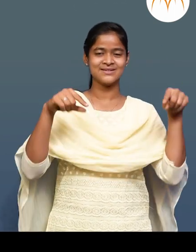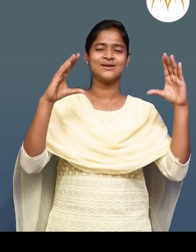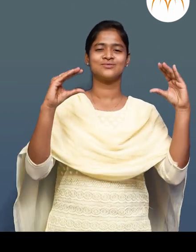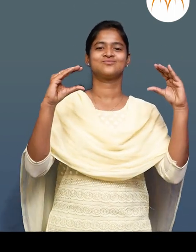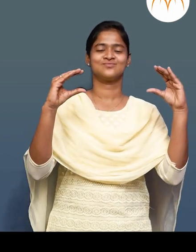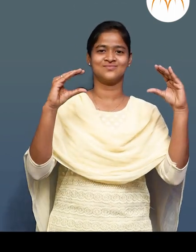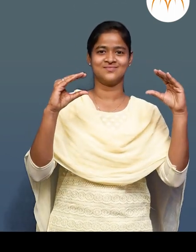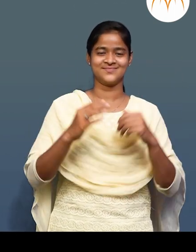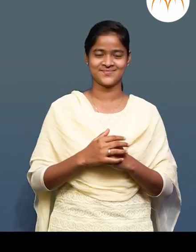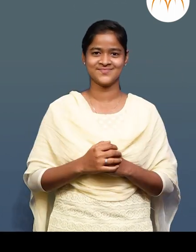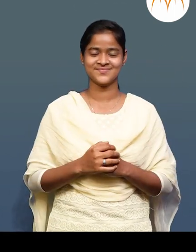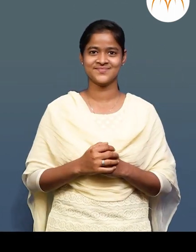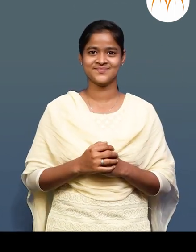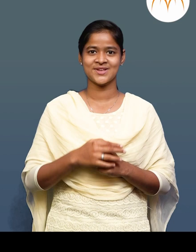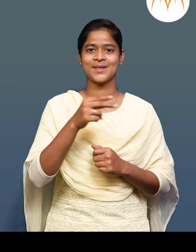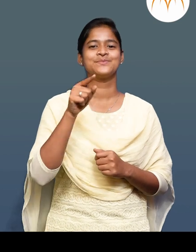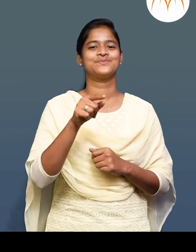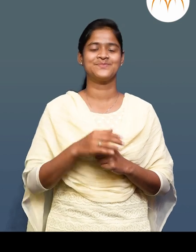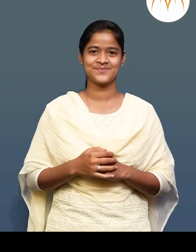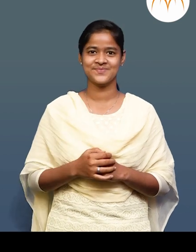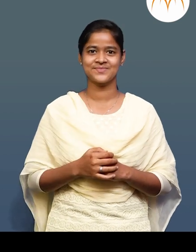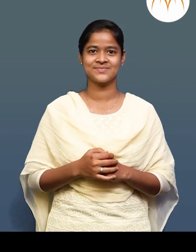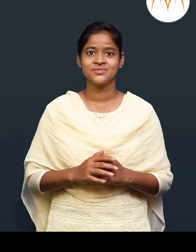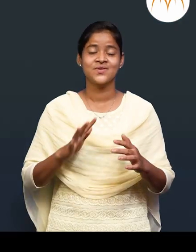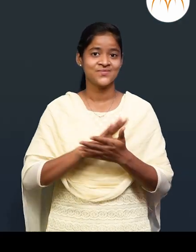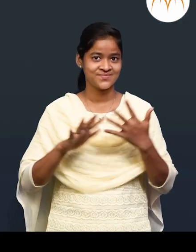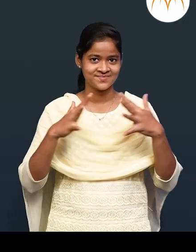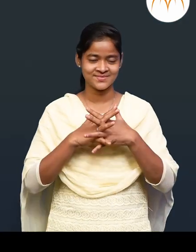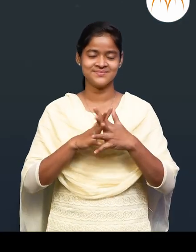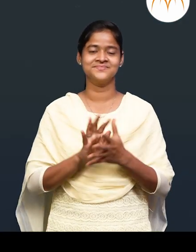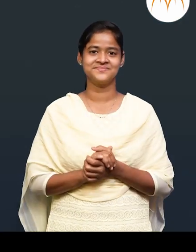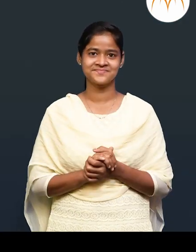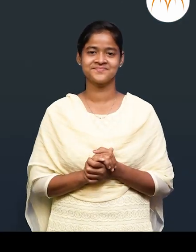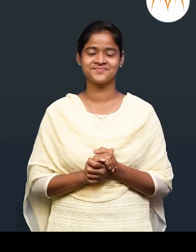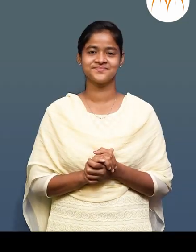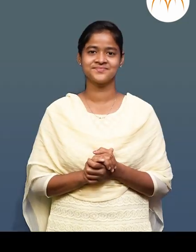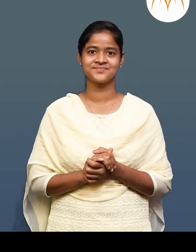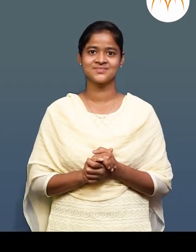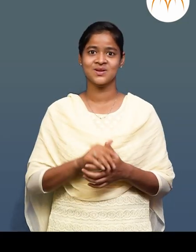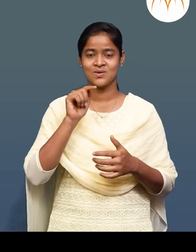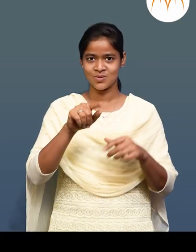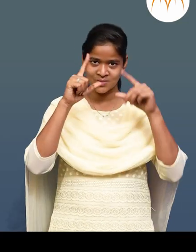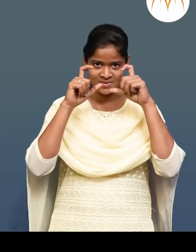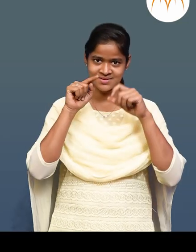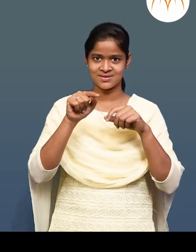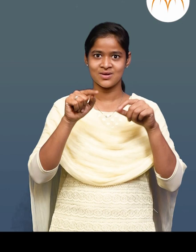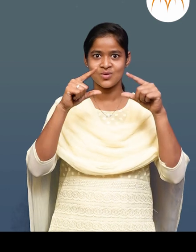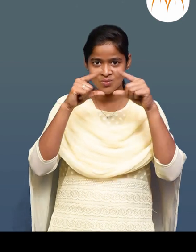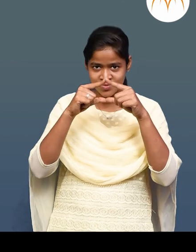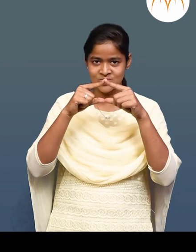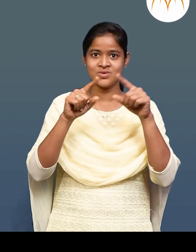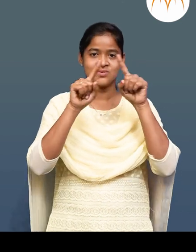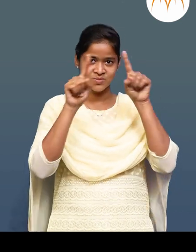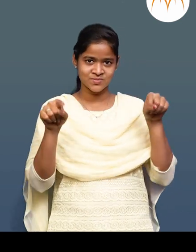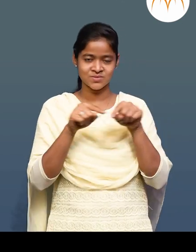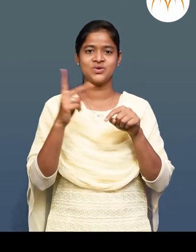लगद चा दोन बाजु वेगड़े आस्ताथ करूं तर पहा या चित्रा मधेक त्रिकोन